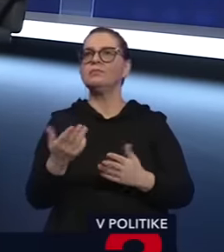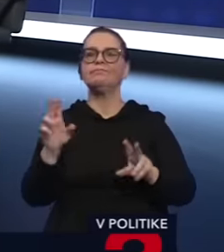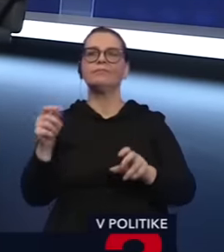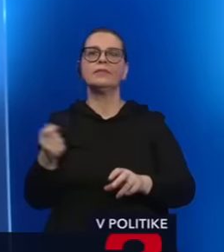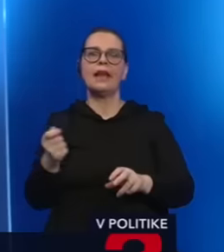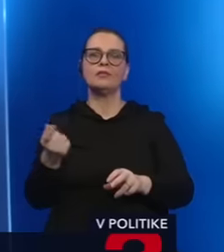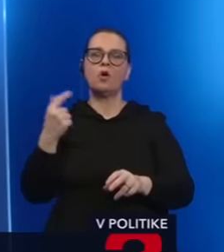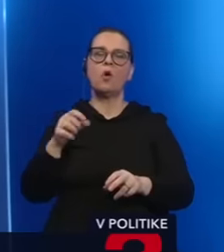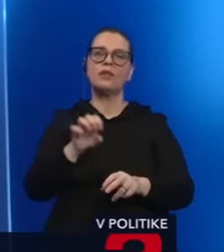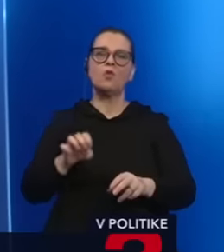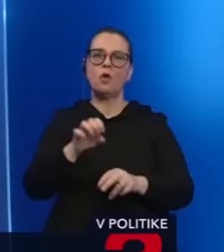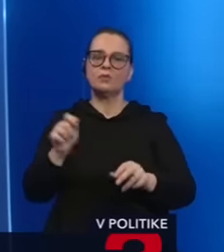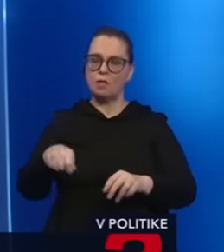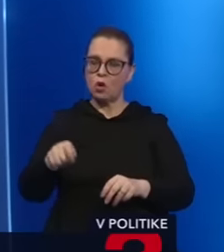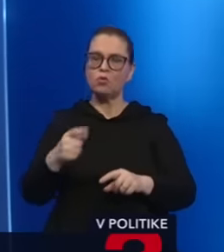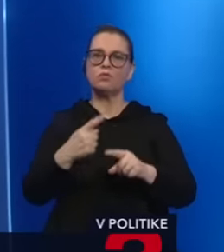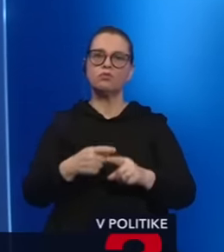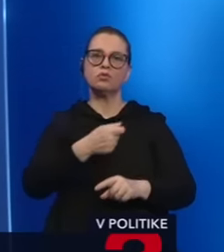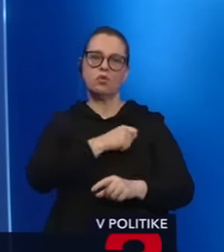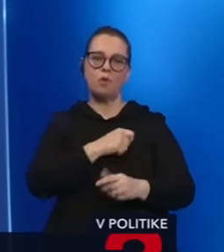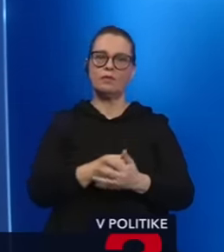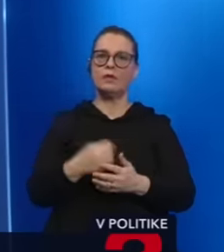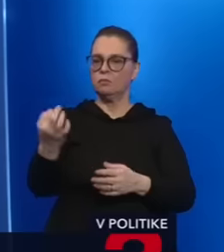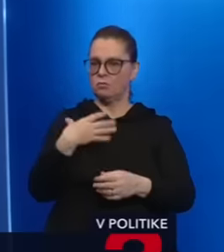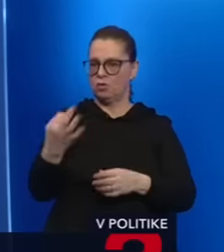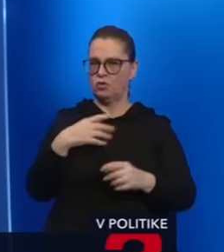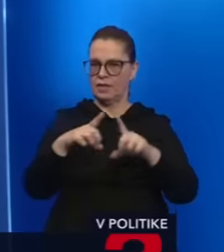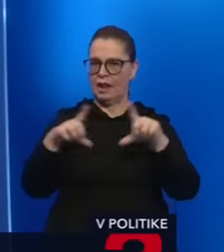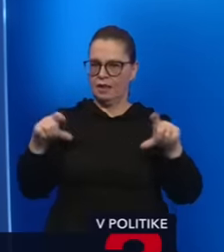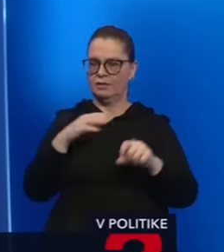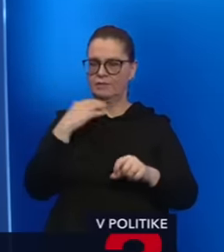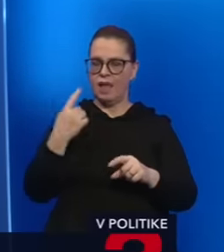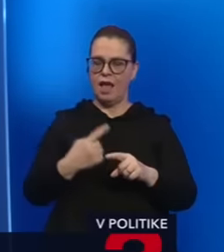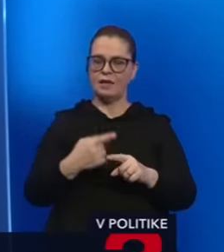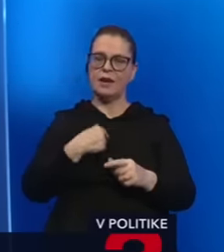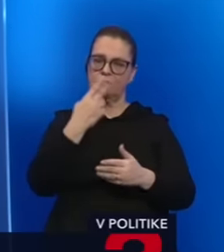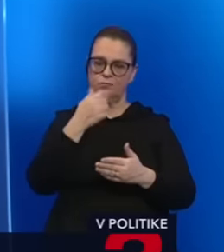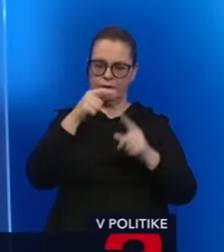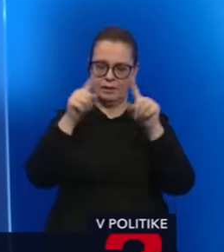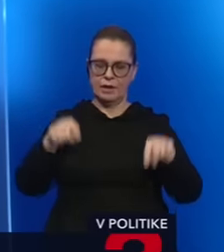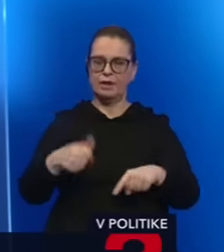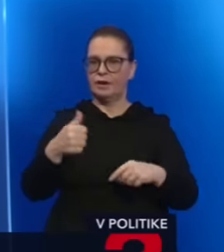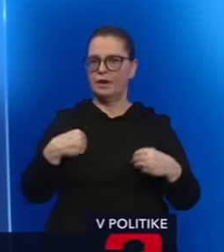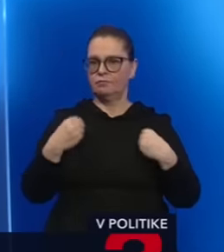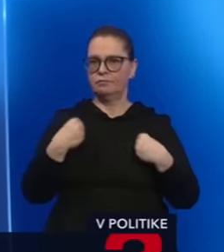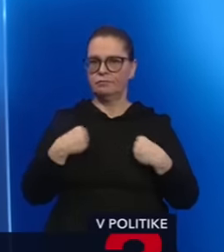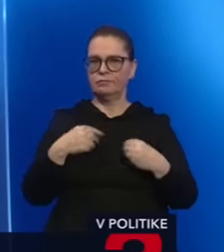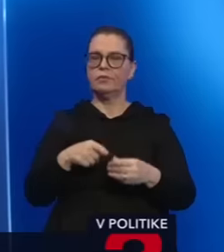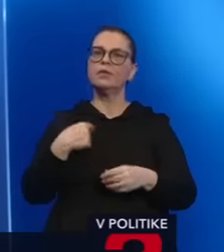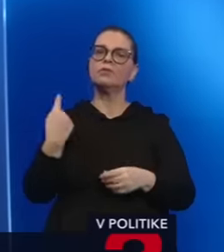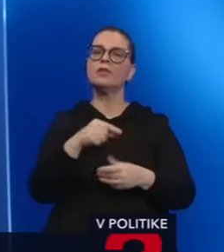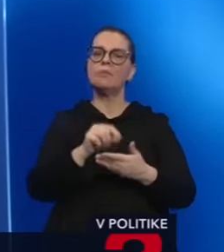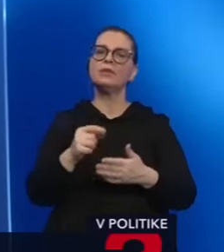Európskej komisie. Tých listov došlo niekoľko. My aj na koaličnej ráde sme si pozreli. Jeden ma pobavil, tam bolo napísané, že nás